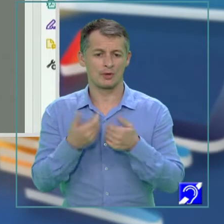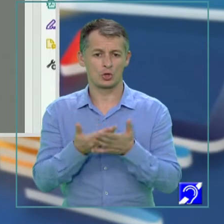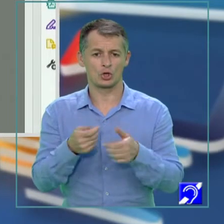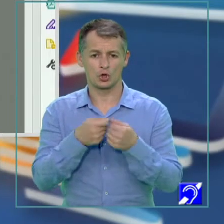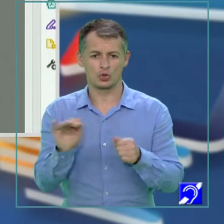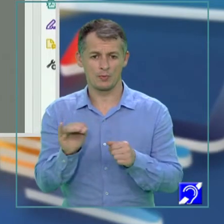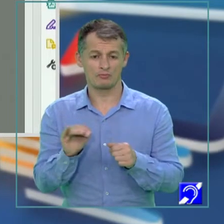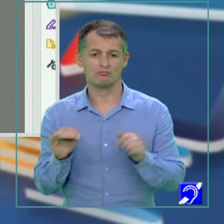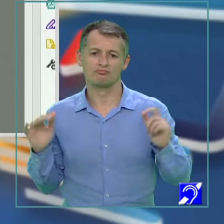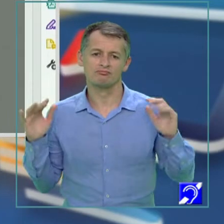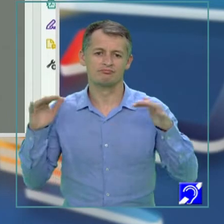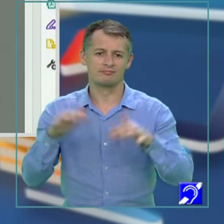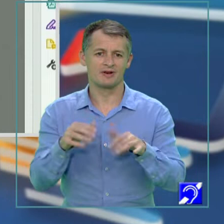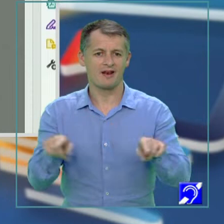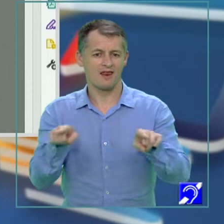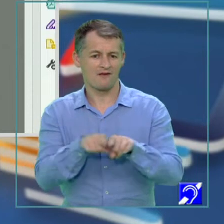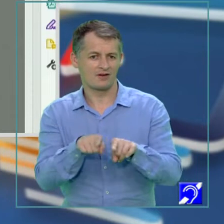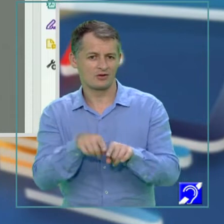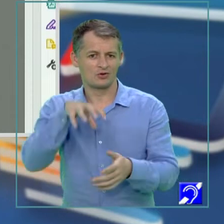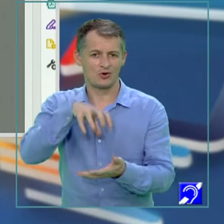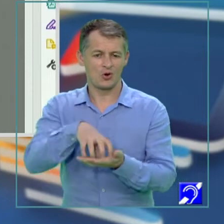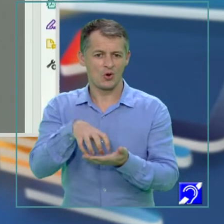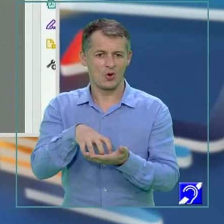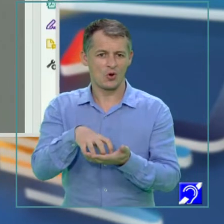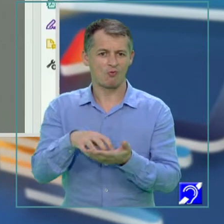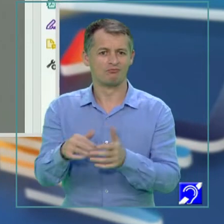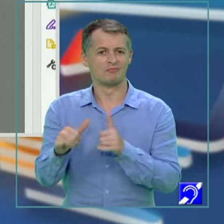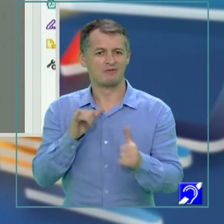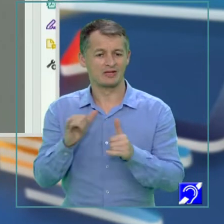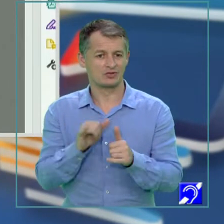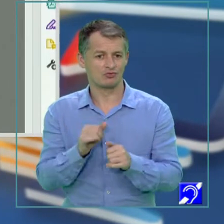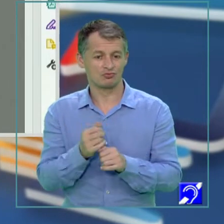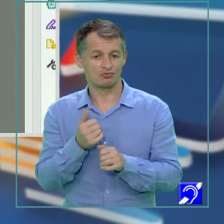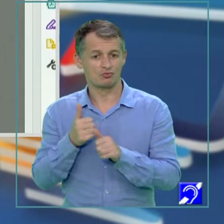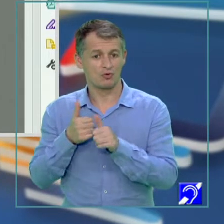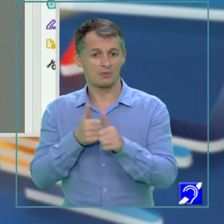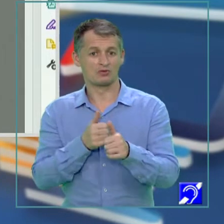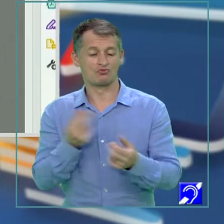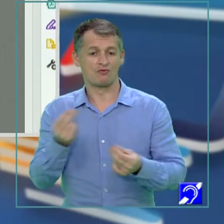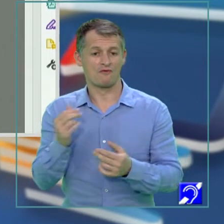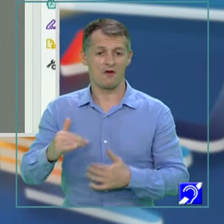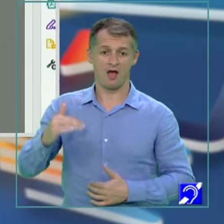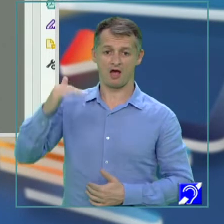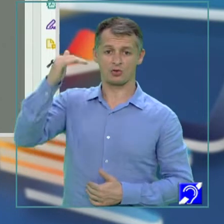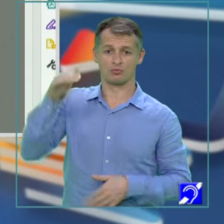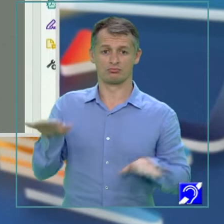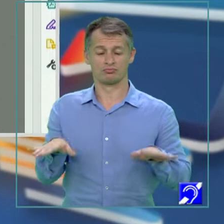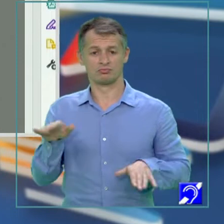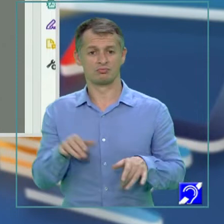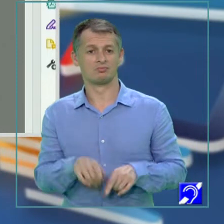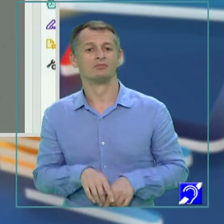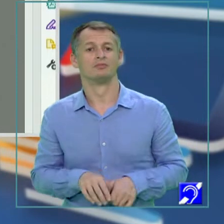la un loc într-un soi de pensiuni și sunt supravegheați de câțiva adulți ce joacă rolul guvernantelor.